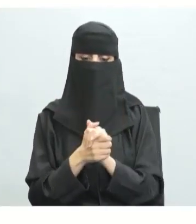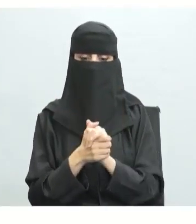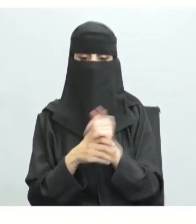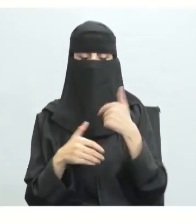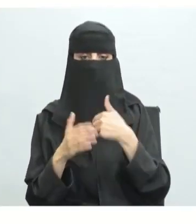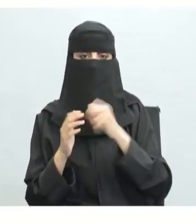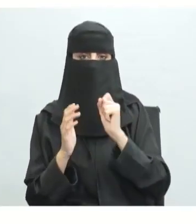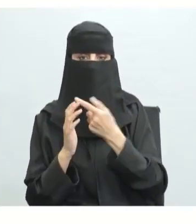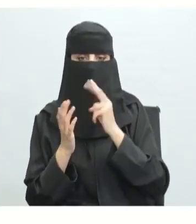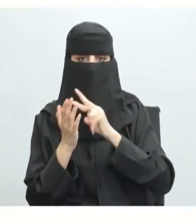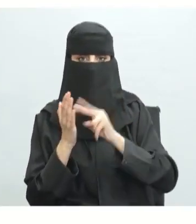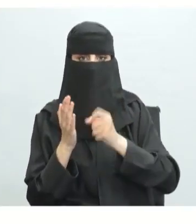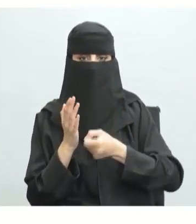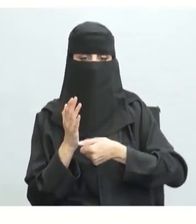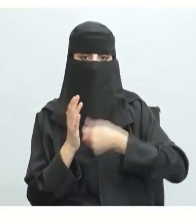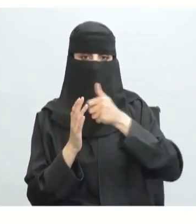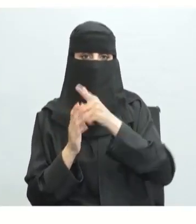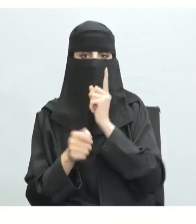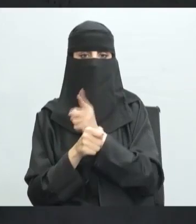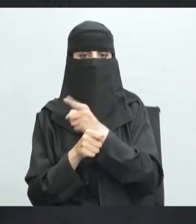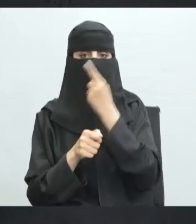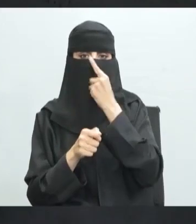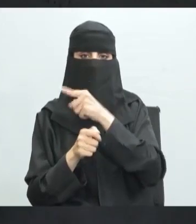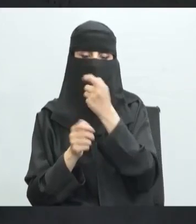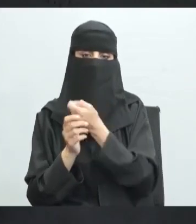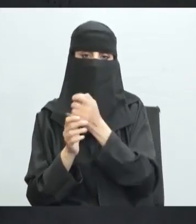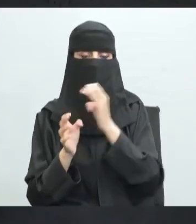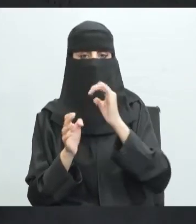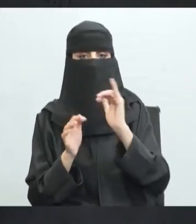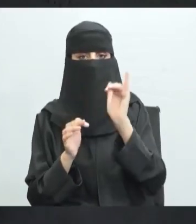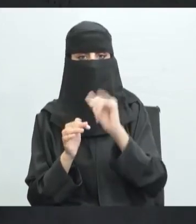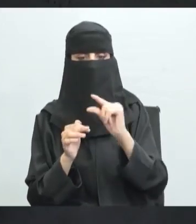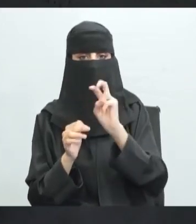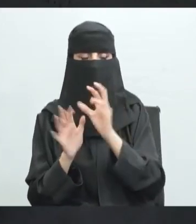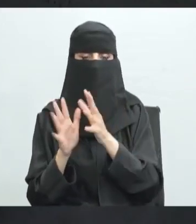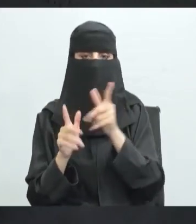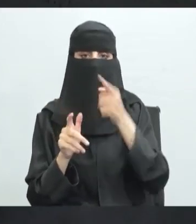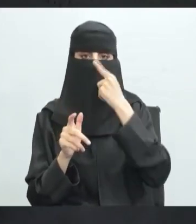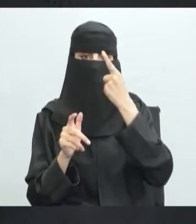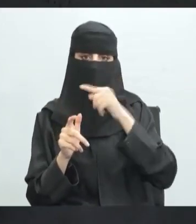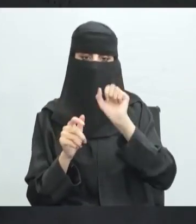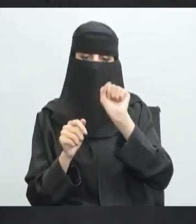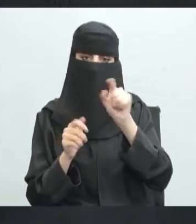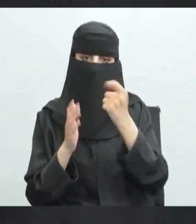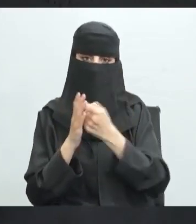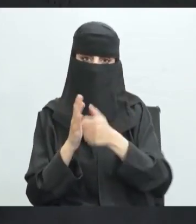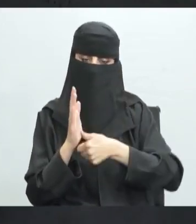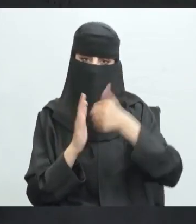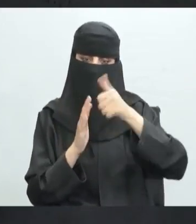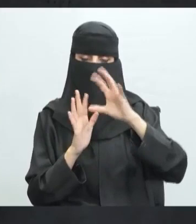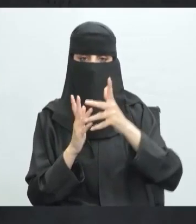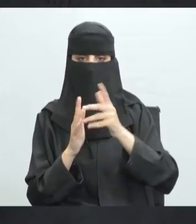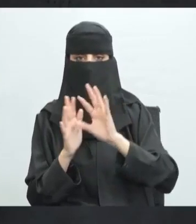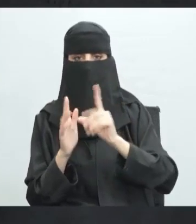رضاك عن تحسن سرعة الفهم أنا كتبت جيدة وأنت ما مدى رضاك عن تحسن سرعة الفهم هل ترى أنها جيدة أم غير